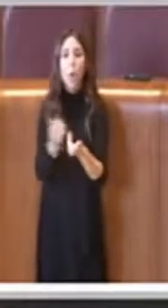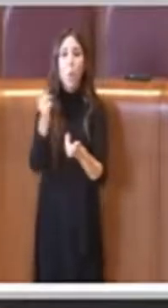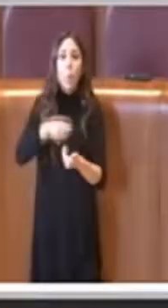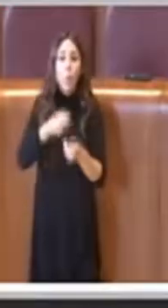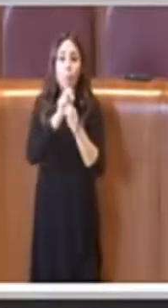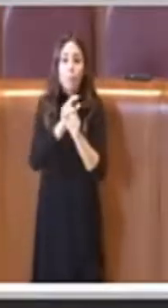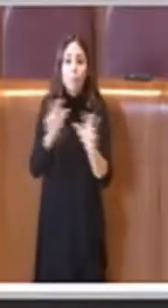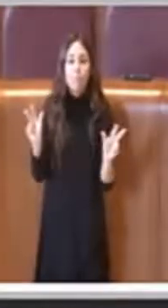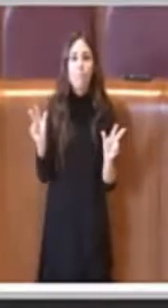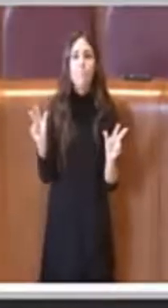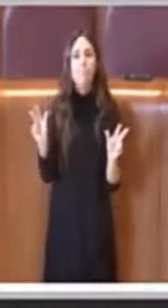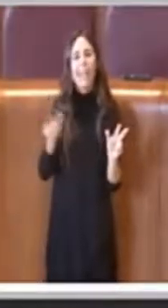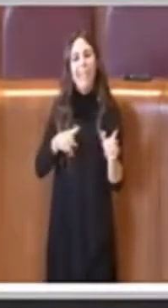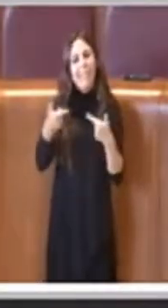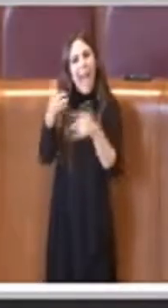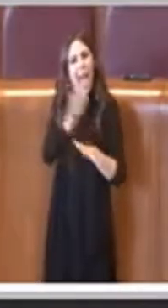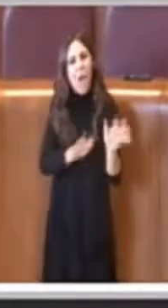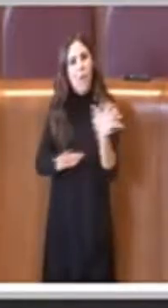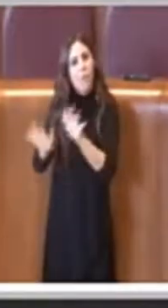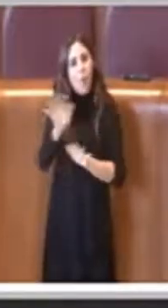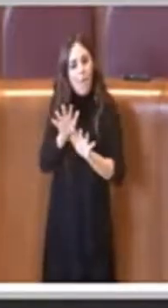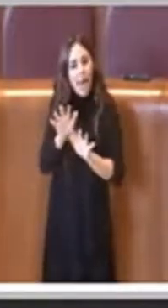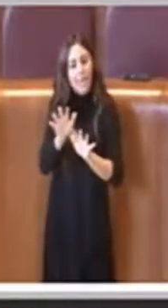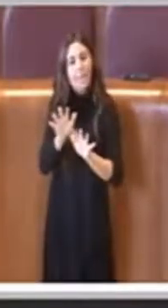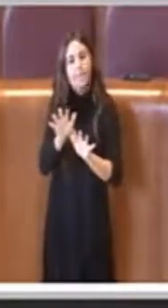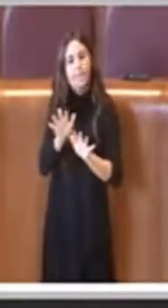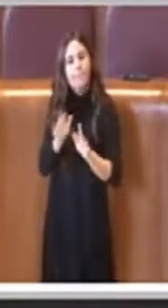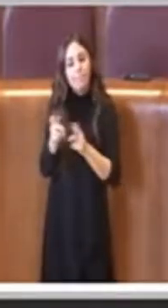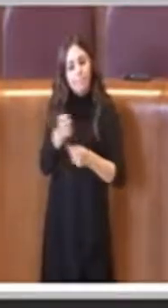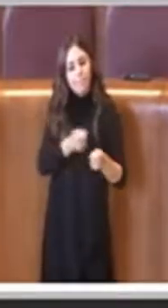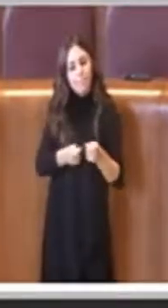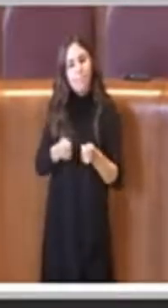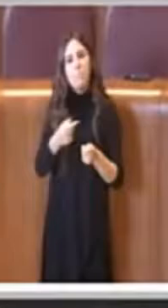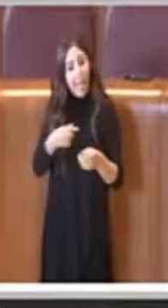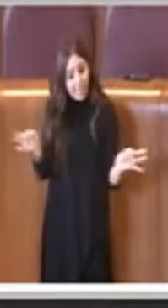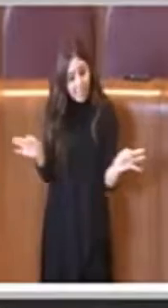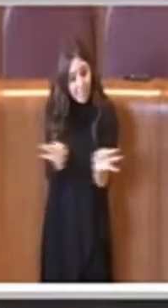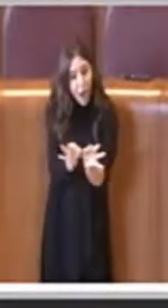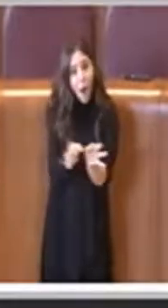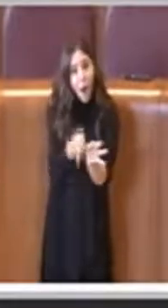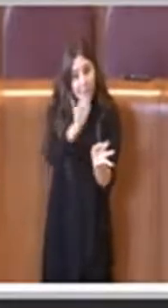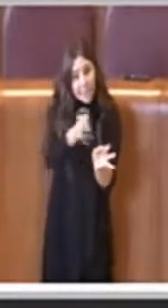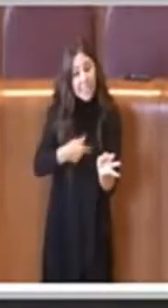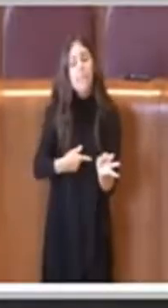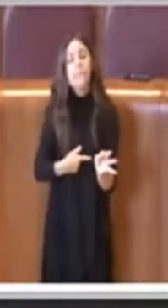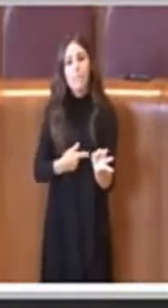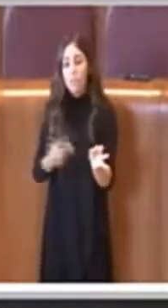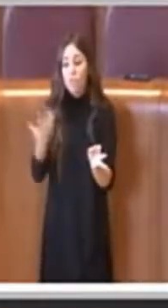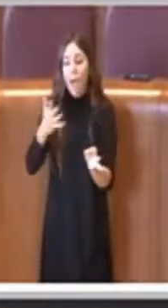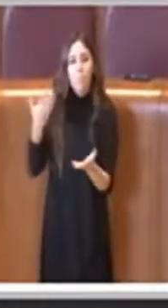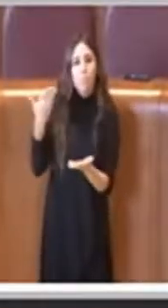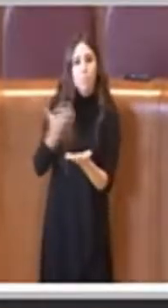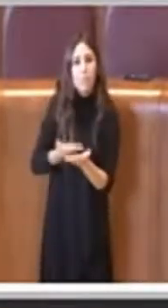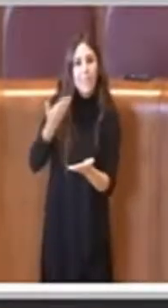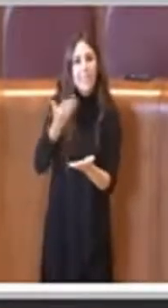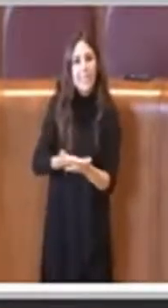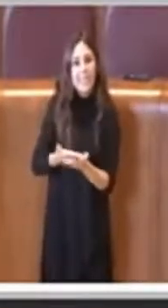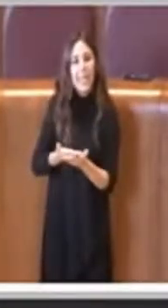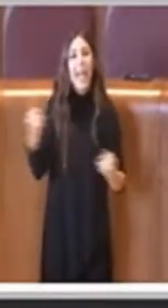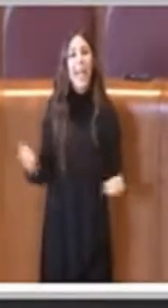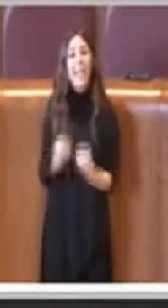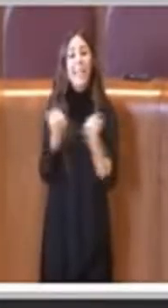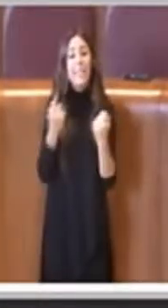queste associazioni che comunque sposavano e avevano presentato una delibera di iniziativa popolare, ricordiamo